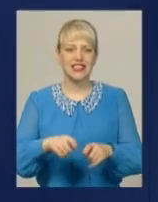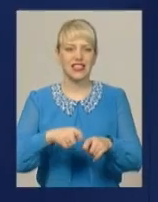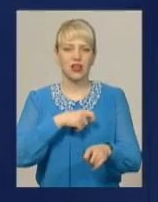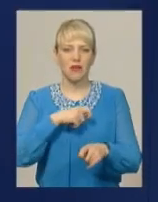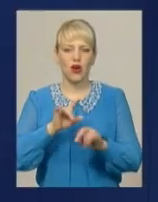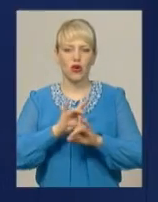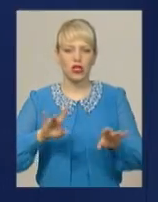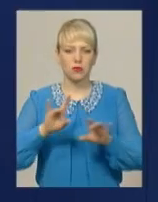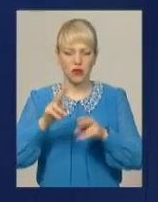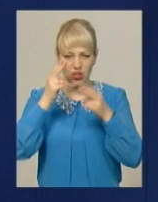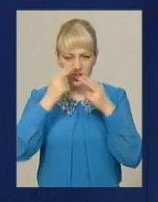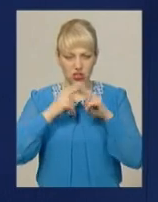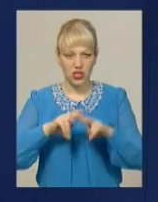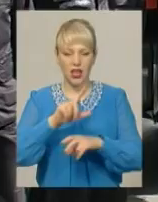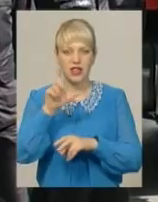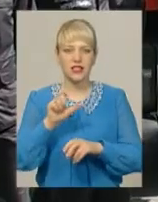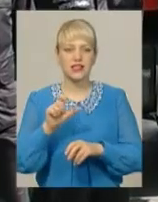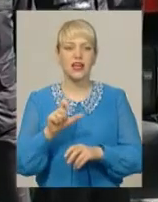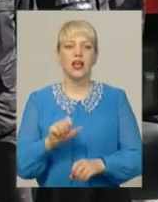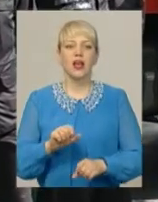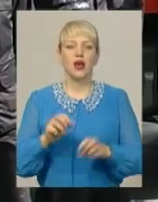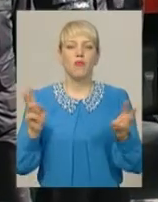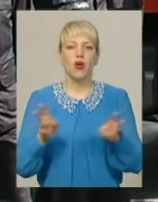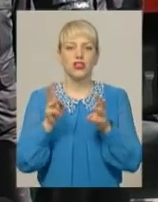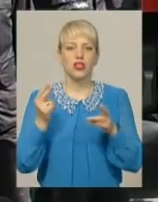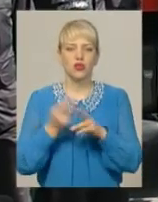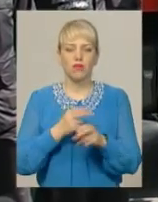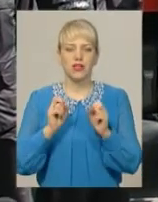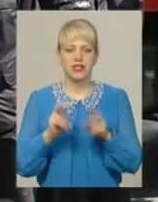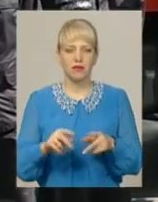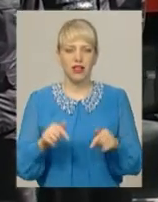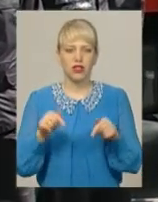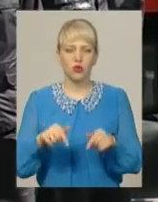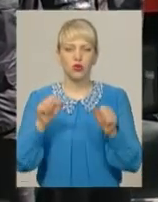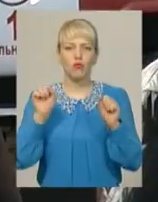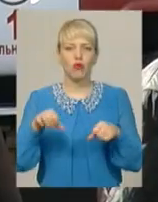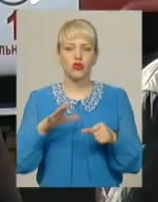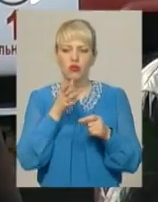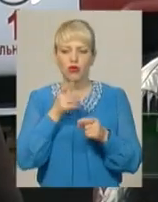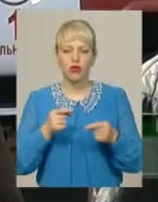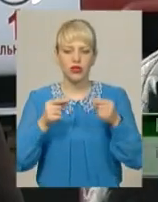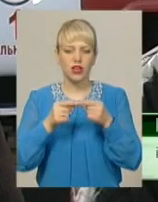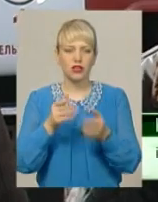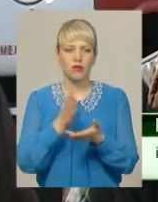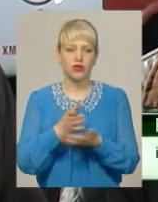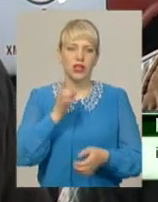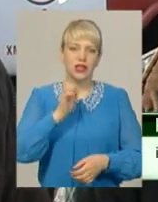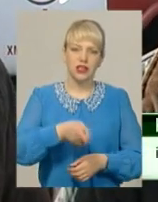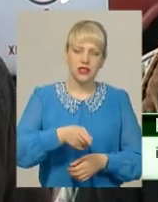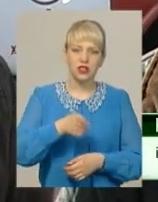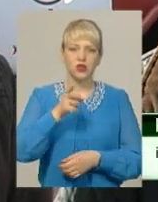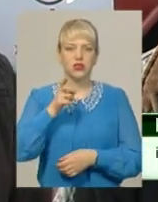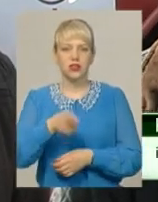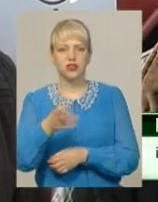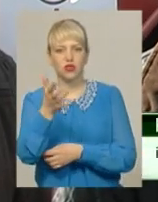з охорони праці та пожежної безпеки гіпермаркету Юрій Ткач. Одночасно тут можуть перебувати більше тисячі людей. Може бути тисячу двісті до півтори